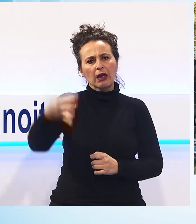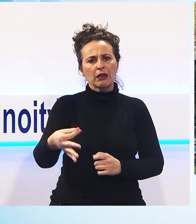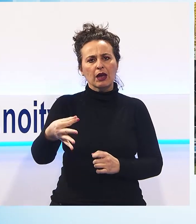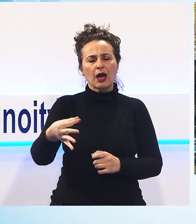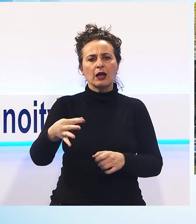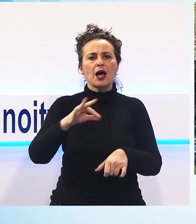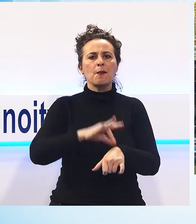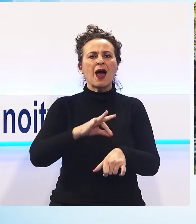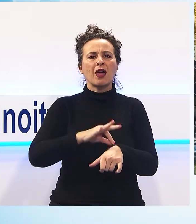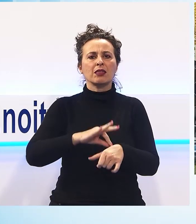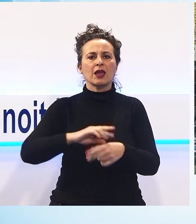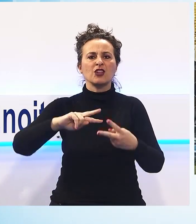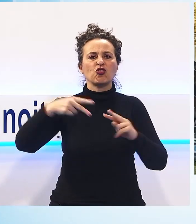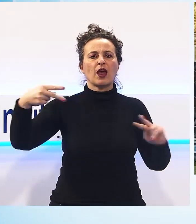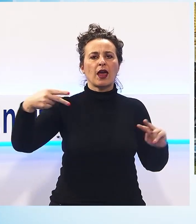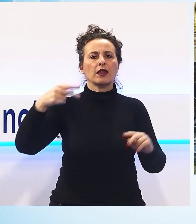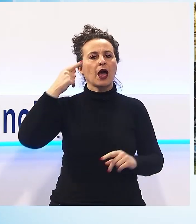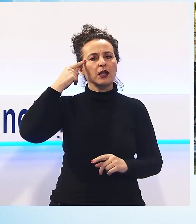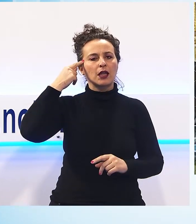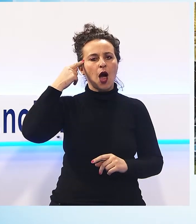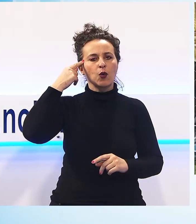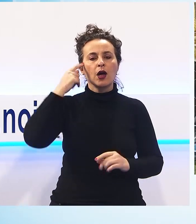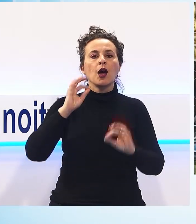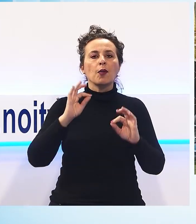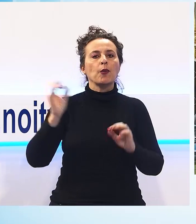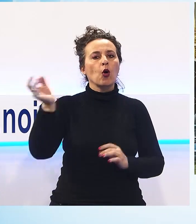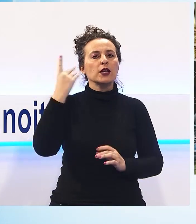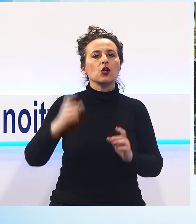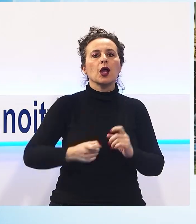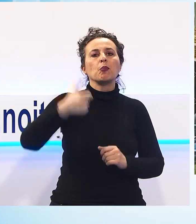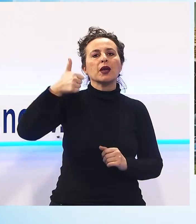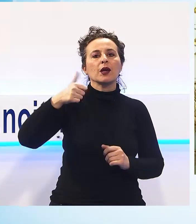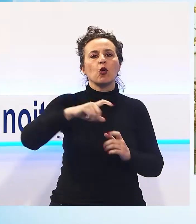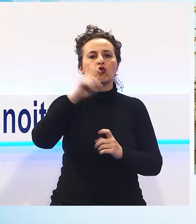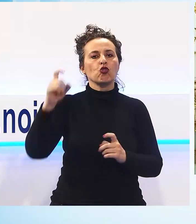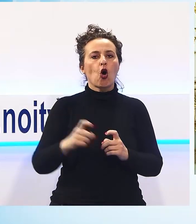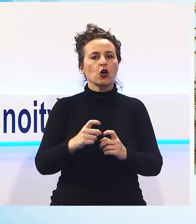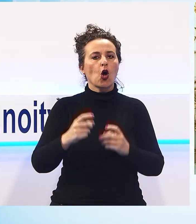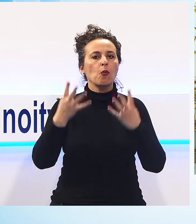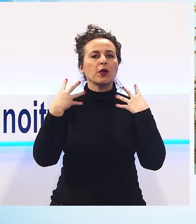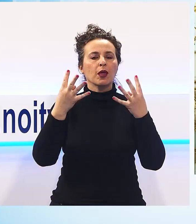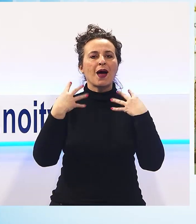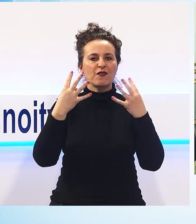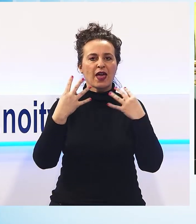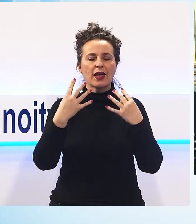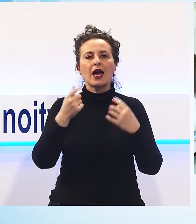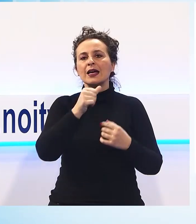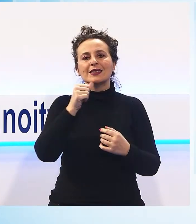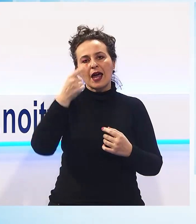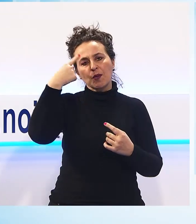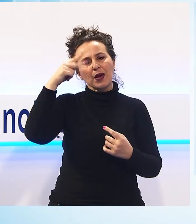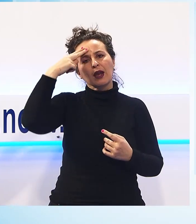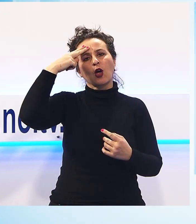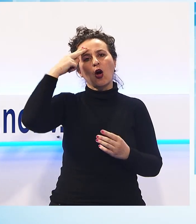primo giorno di primavera sarà la giornata mondiale dedicata alla sensibilizzazione sull'inclusione nella scuola, nel lavoro e nella